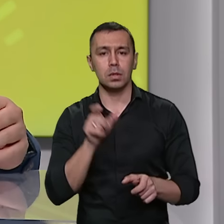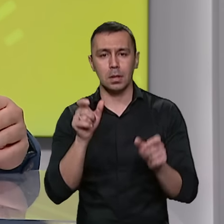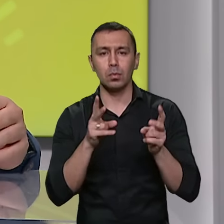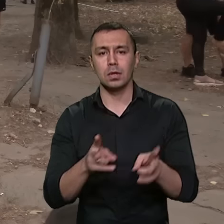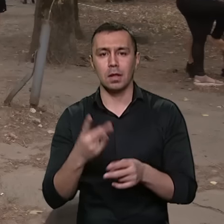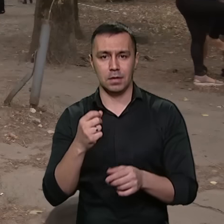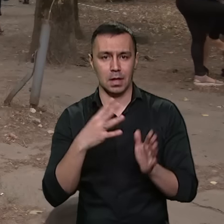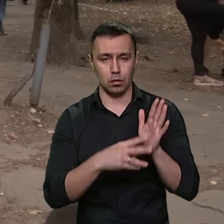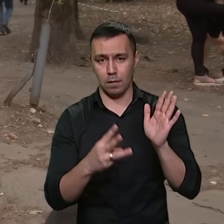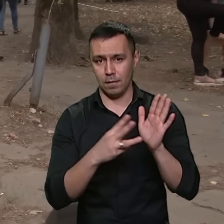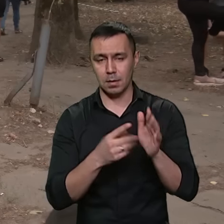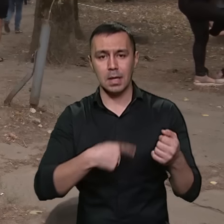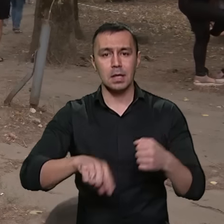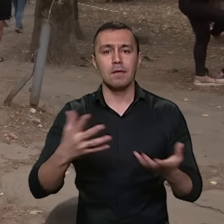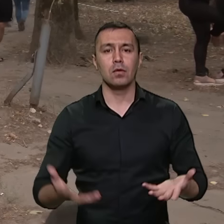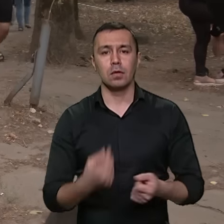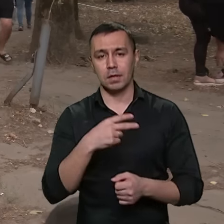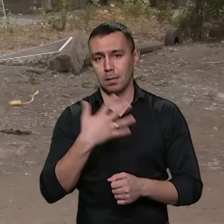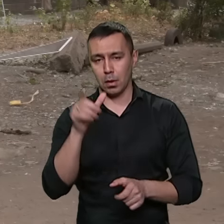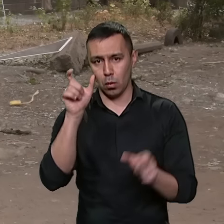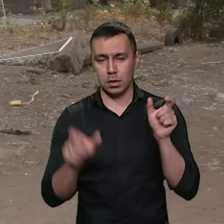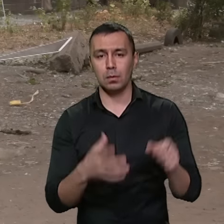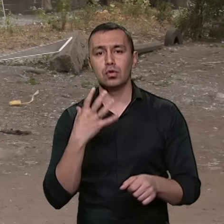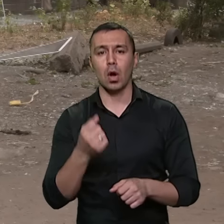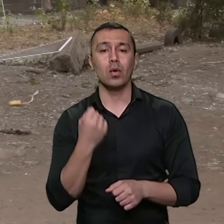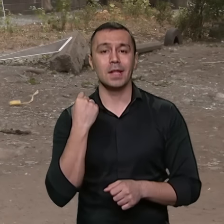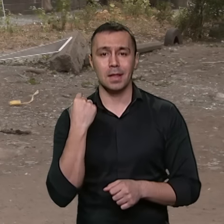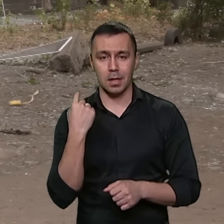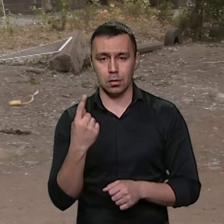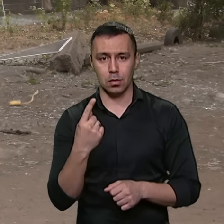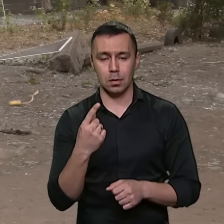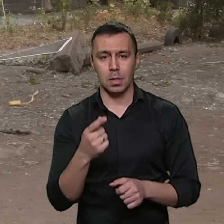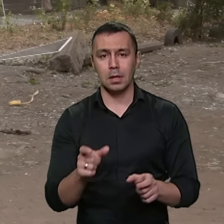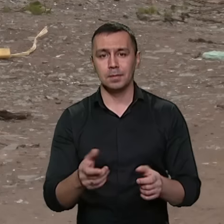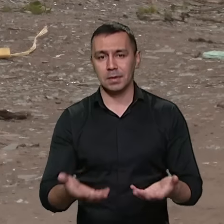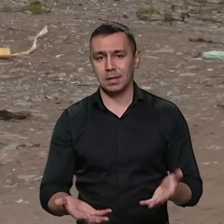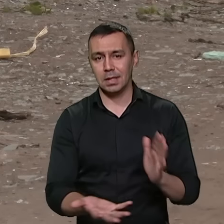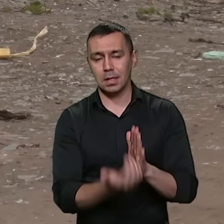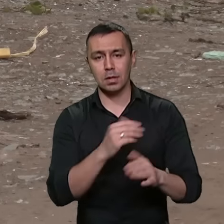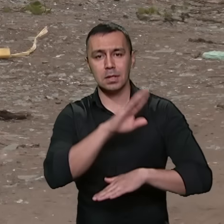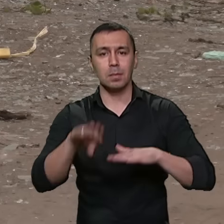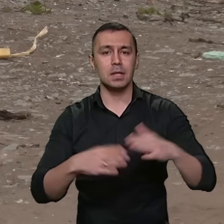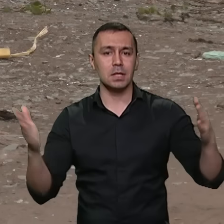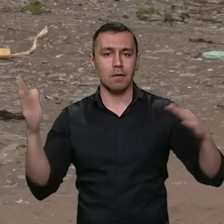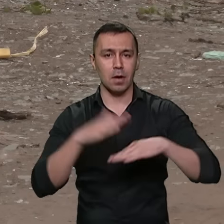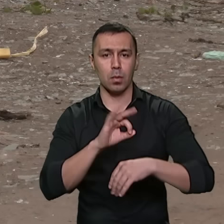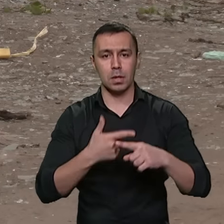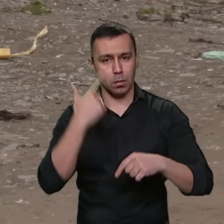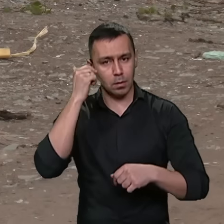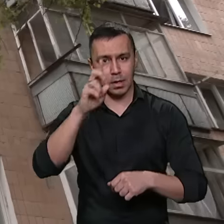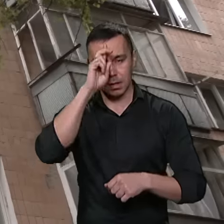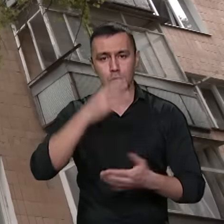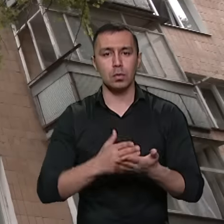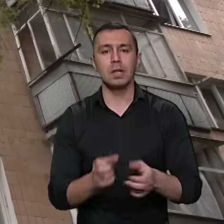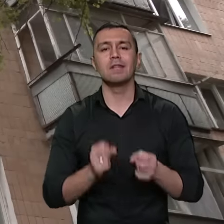298-ро. Із них врятовано 25 осіб та ще 11-ро, блоковано з-під завалів. Про це повідомили у Державній